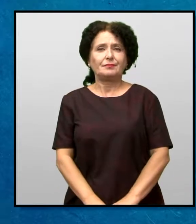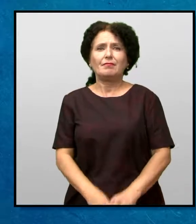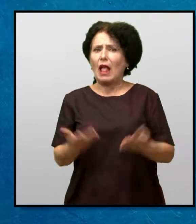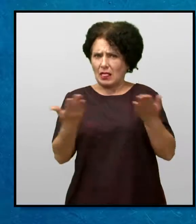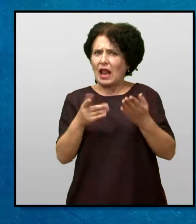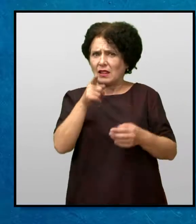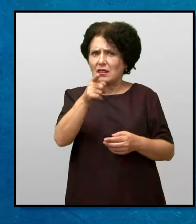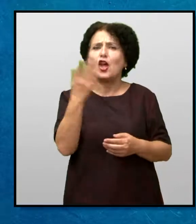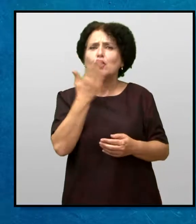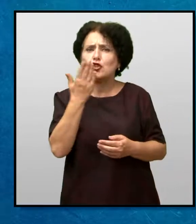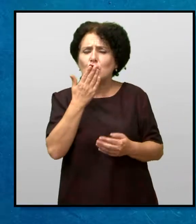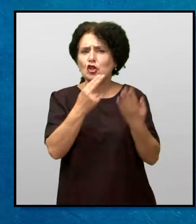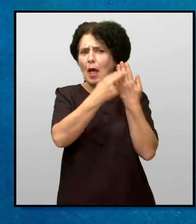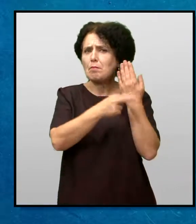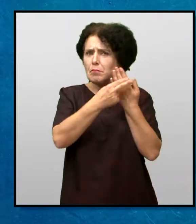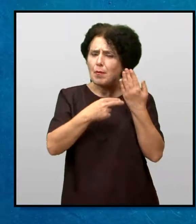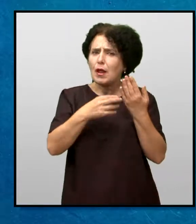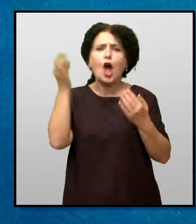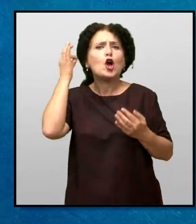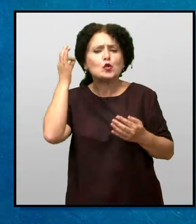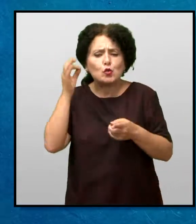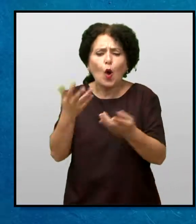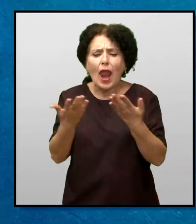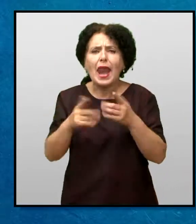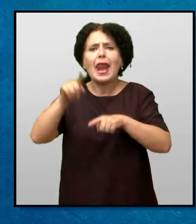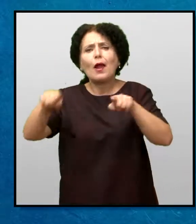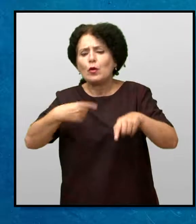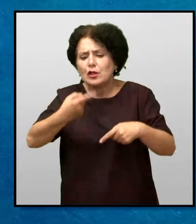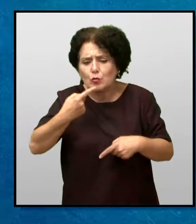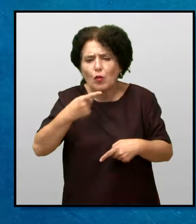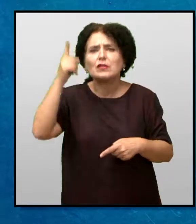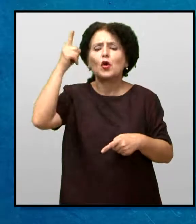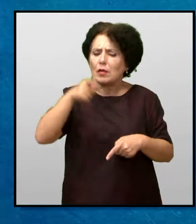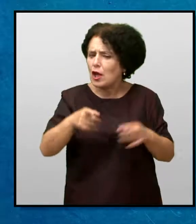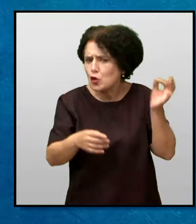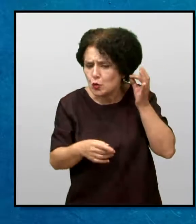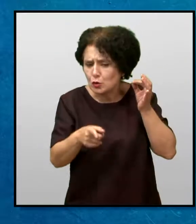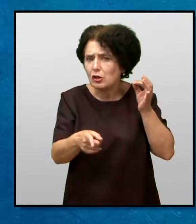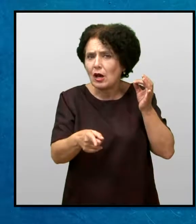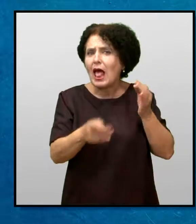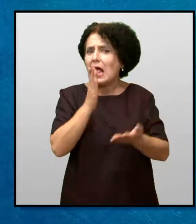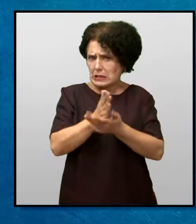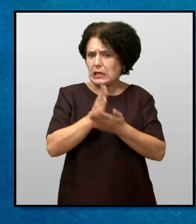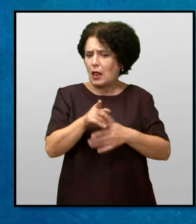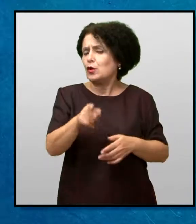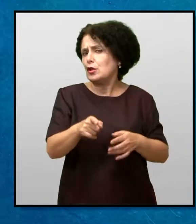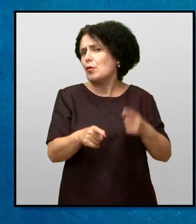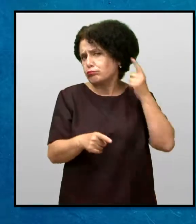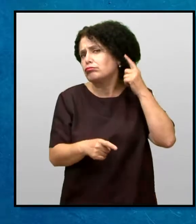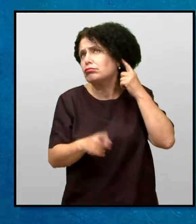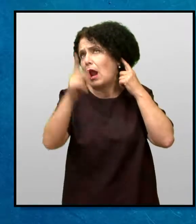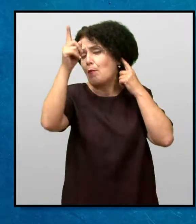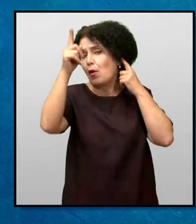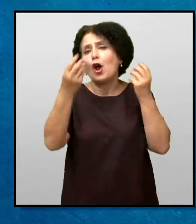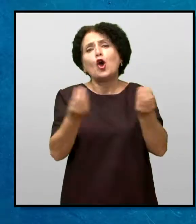Дали ти ја читаш Библијата и слушаш кога некој те поучува за Бог? Дали секогаш си му послушен на Бог